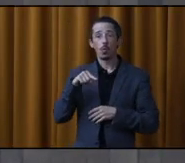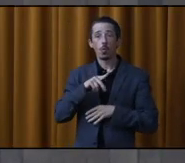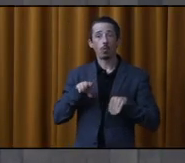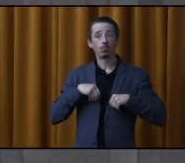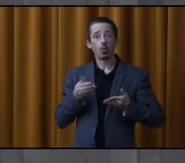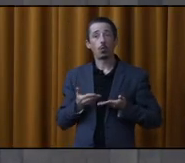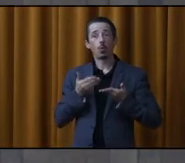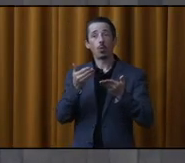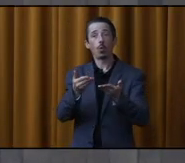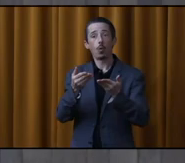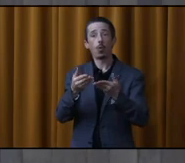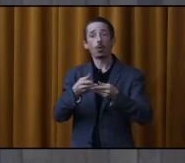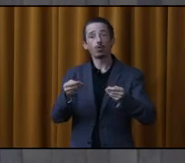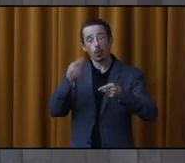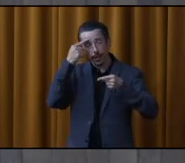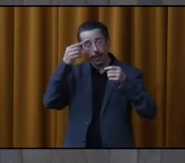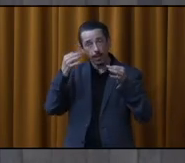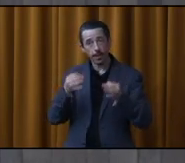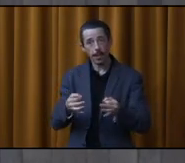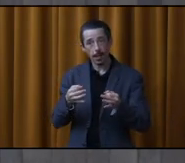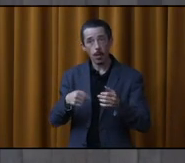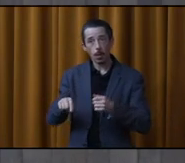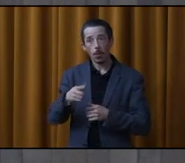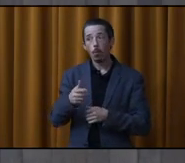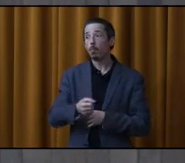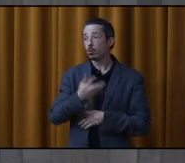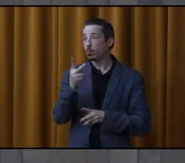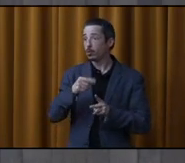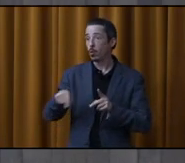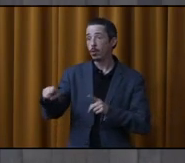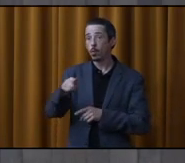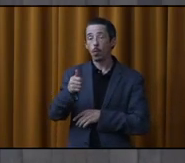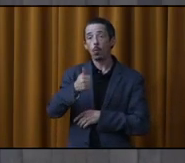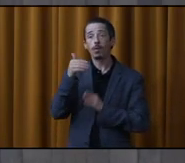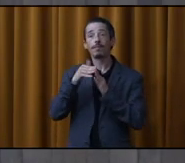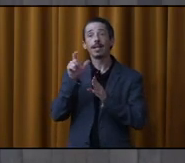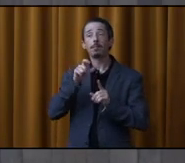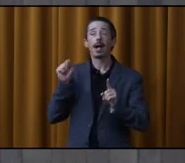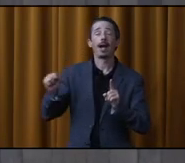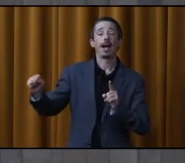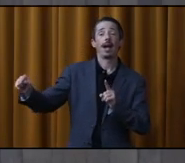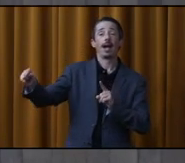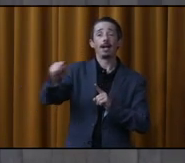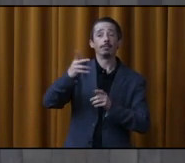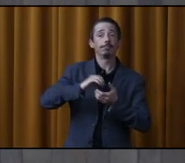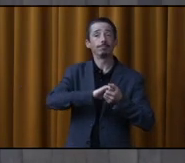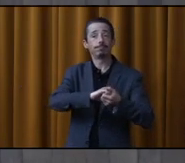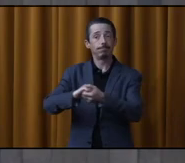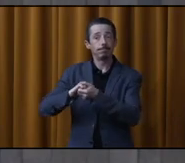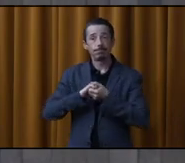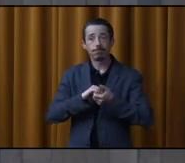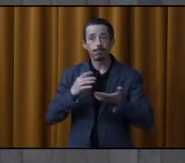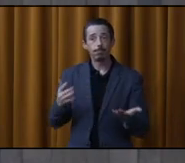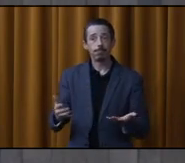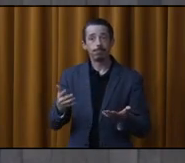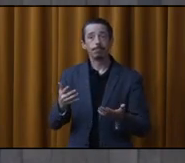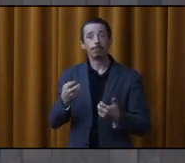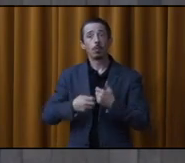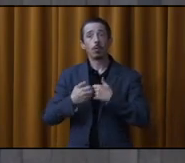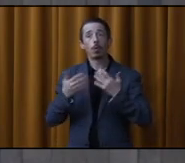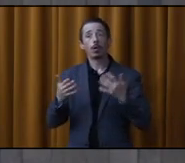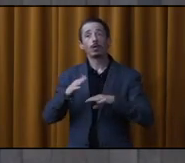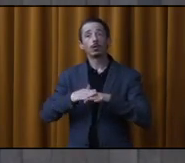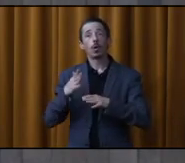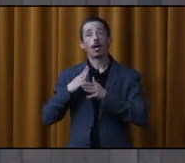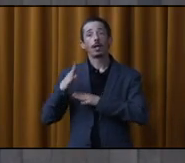résolution pour demander, et comme plusieurs autres villes au Québec, on a été très solidaires, on a des problèmes d'assurance pour les